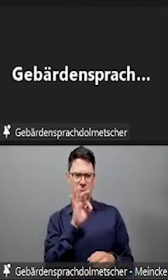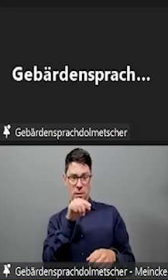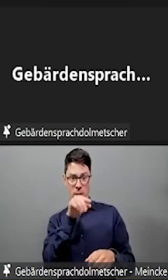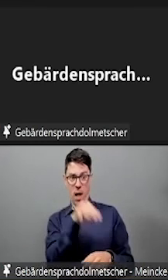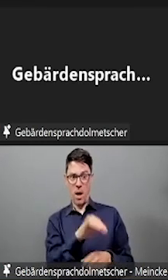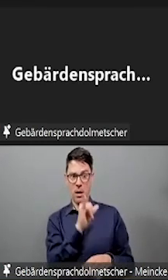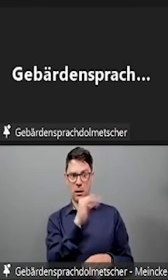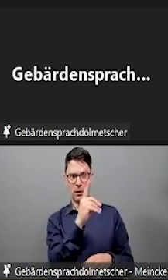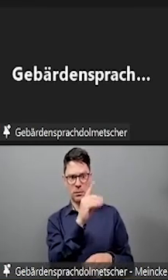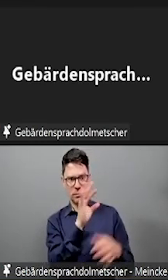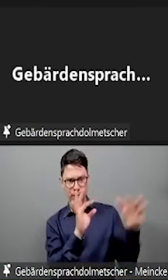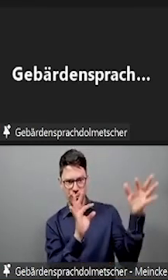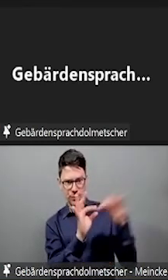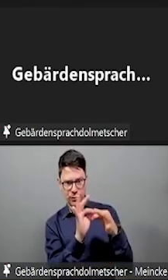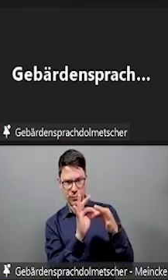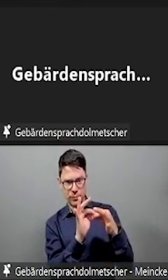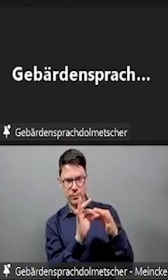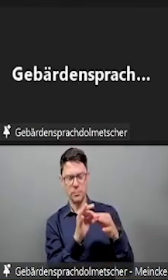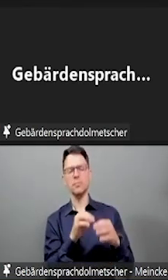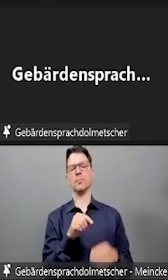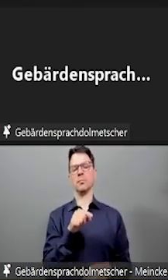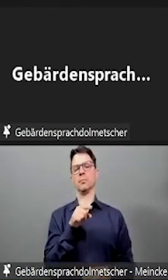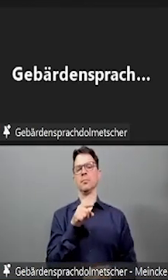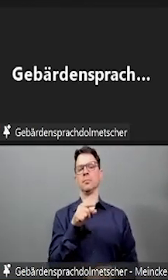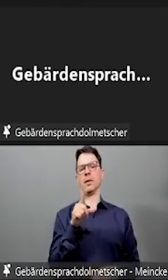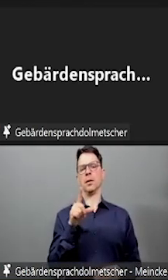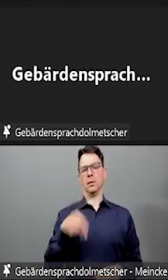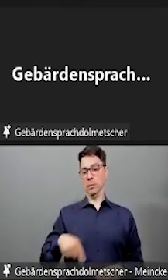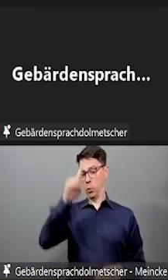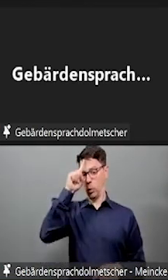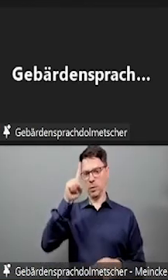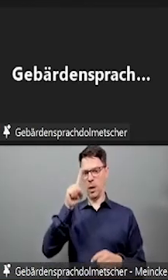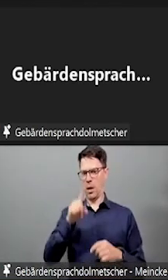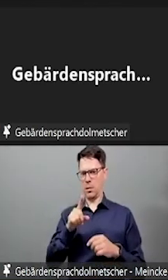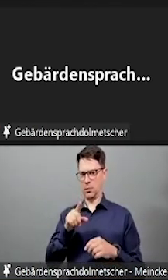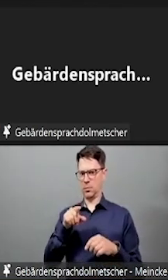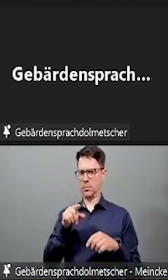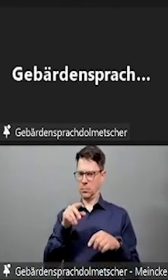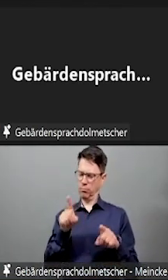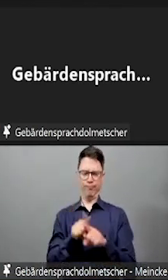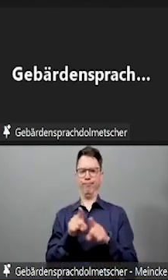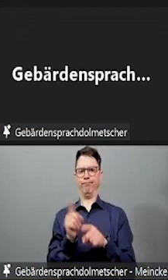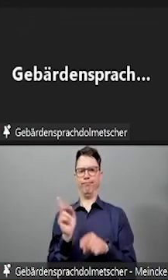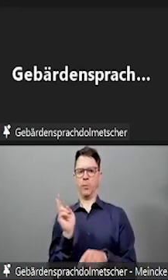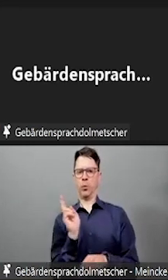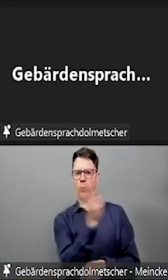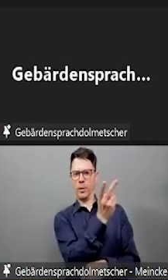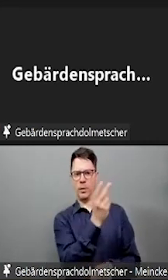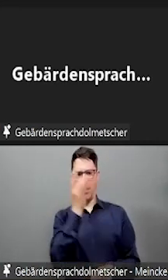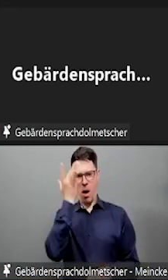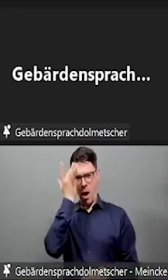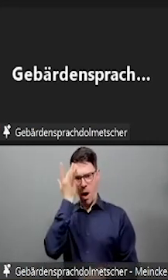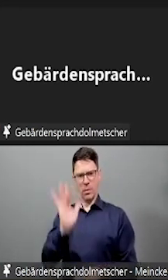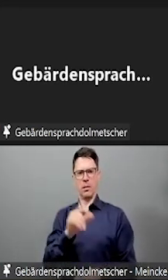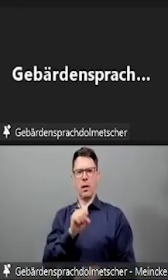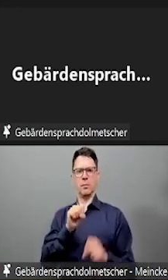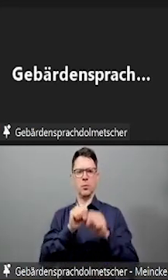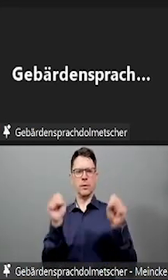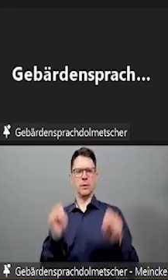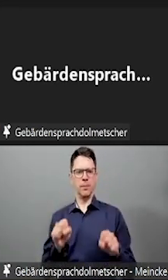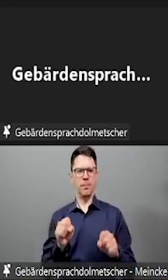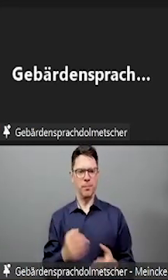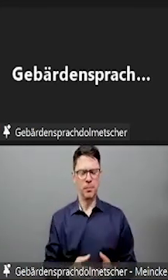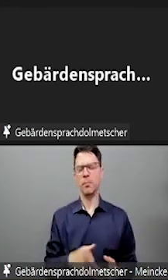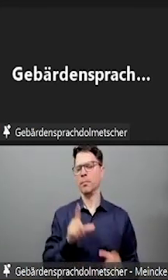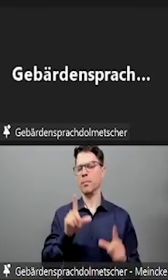der zur Ärztin oder auch zur Psychotherapeutin geht, hat so eine